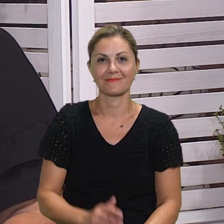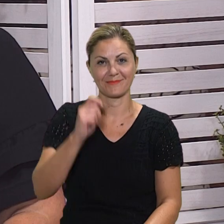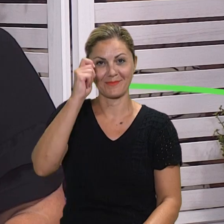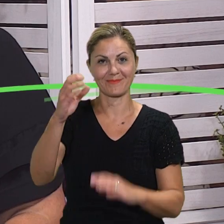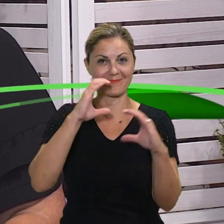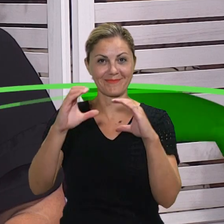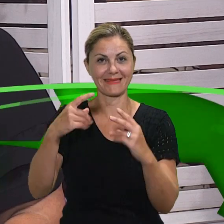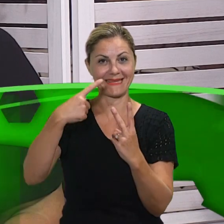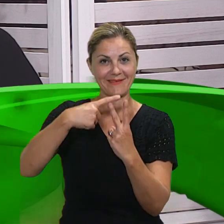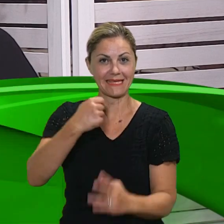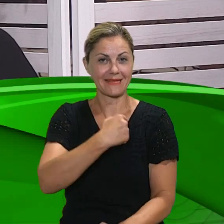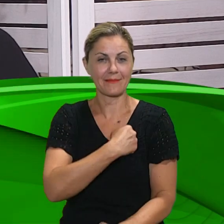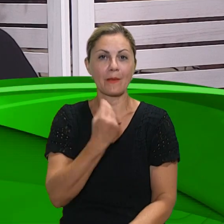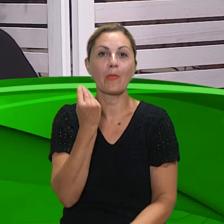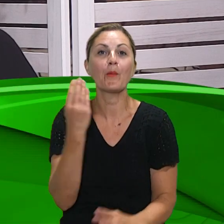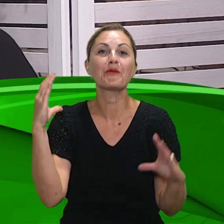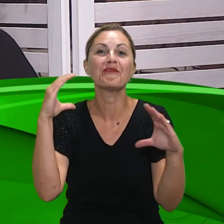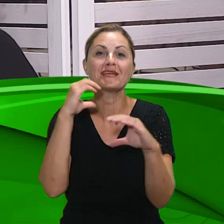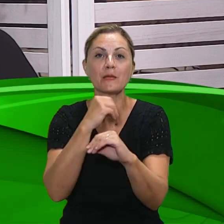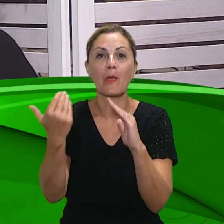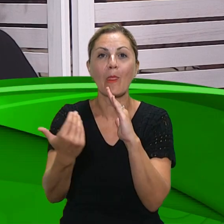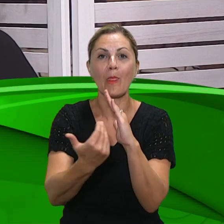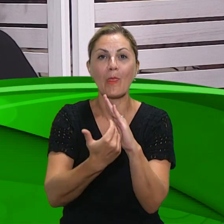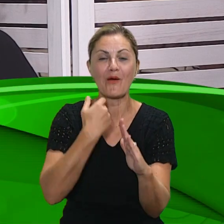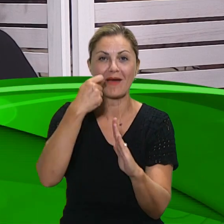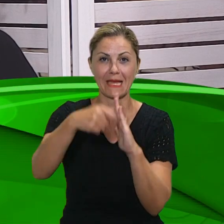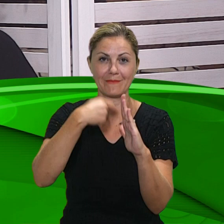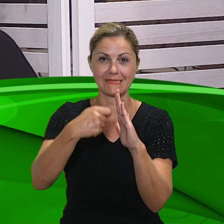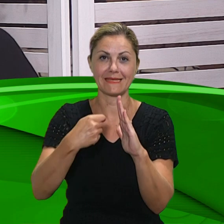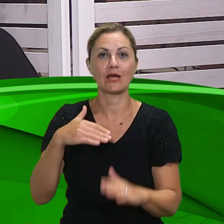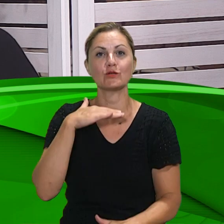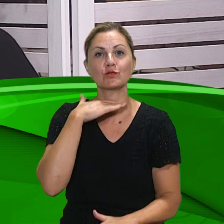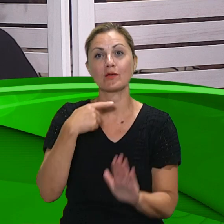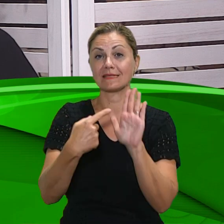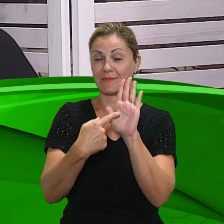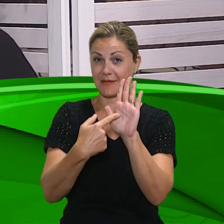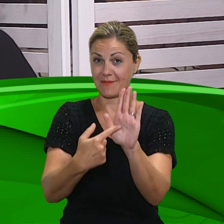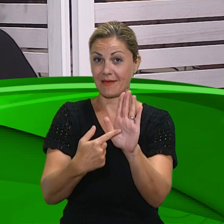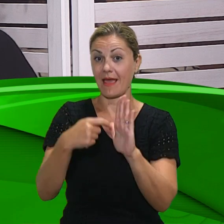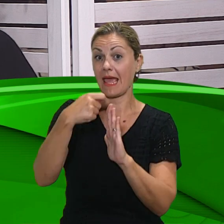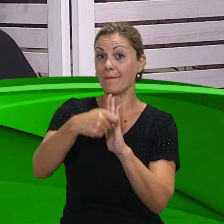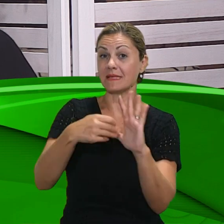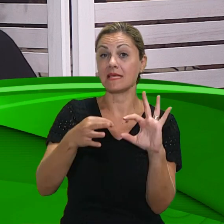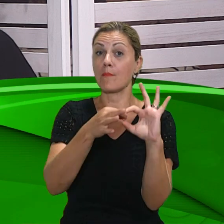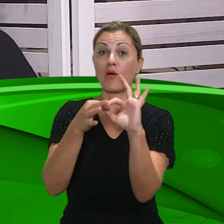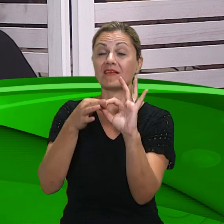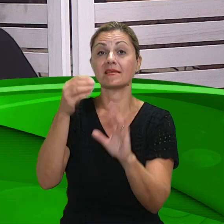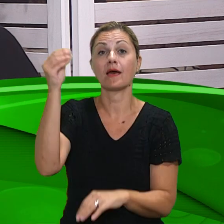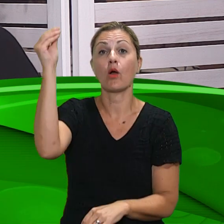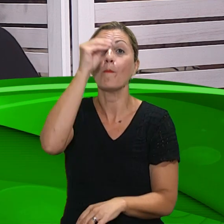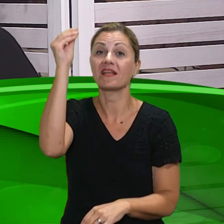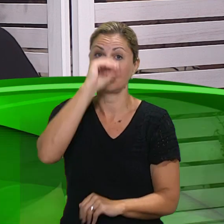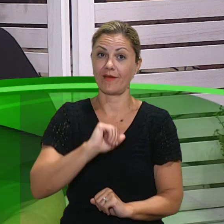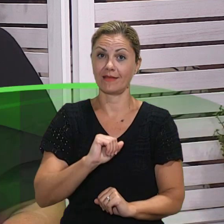Pošto na gledajte i televiziju Dalmacija, dobrovečer vam. U novom smo izdanju emisije Školski primjer. Emisija o obrazovanju i naravno odgoju naše djece.